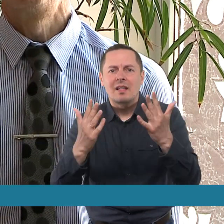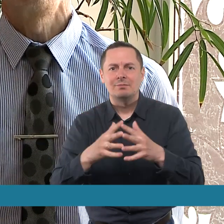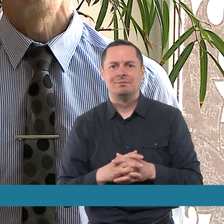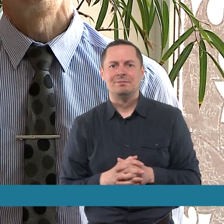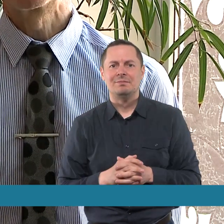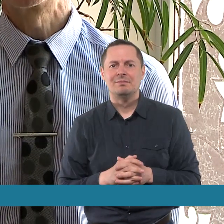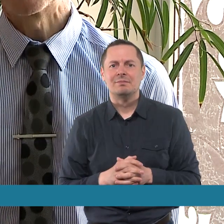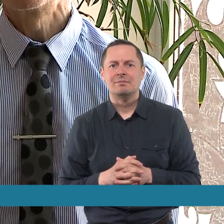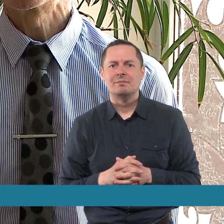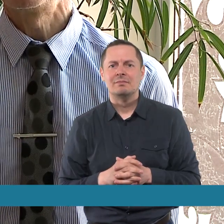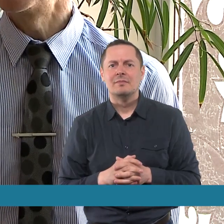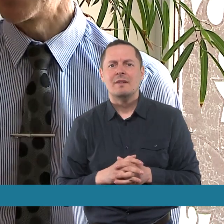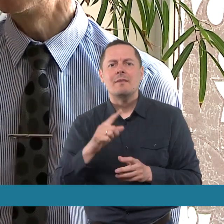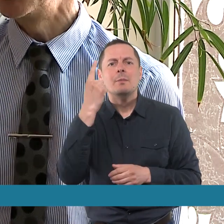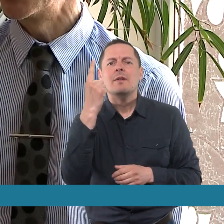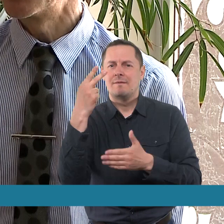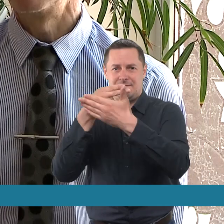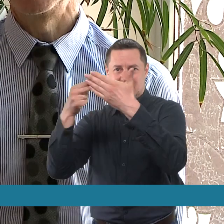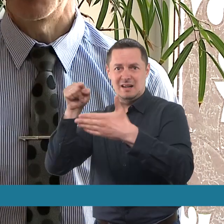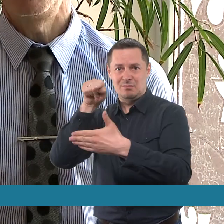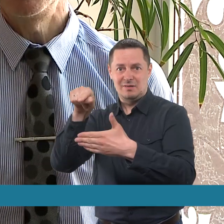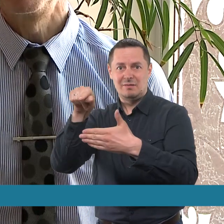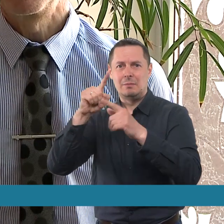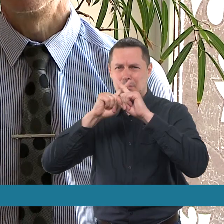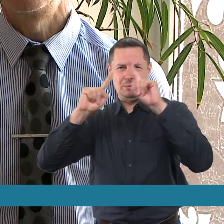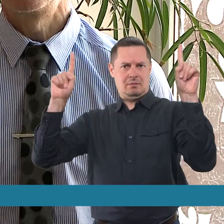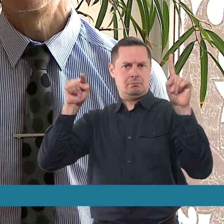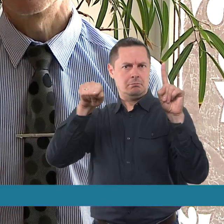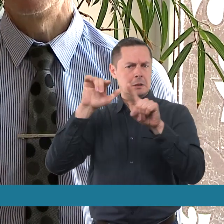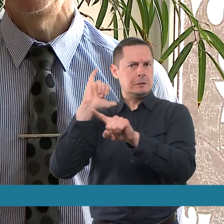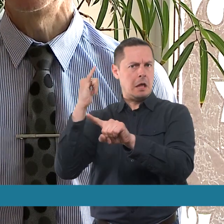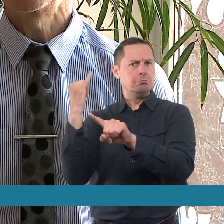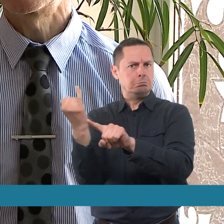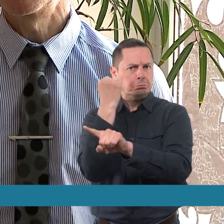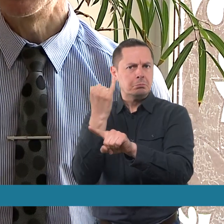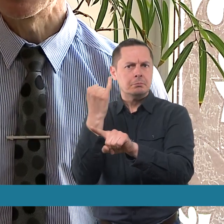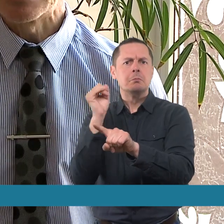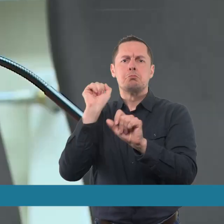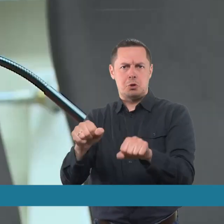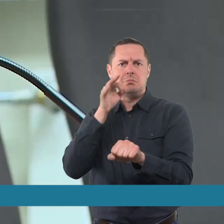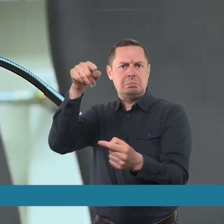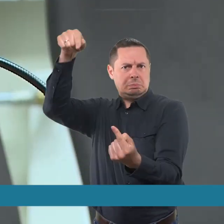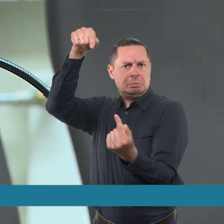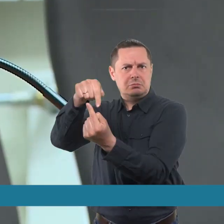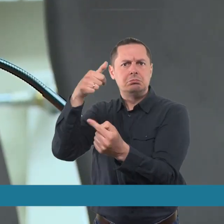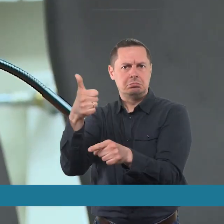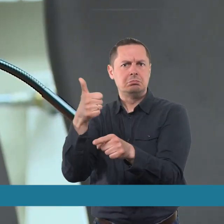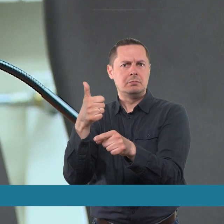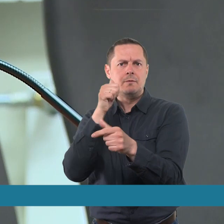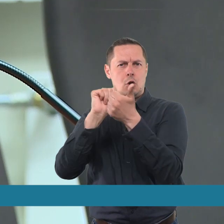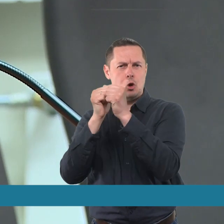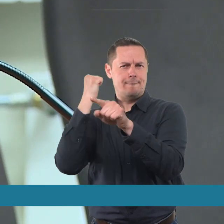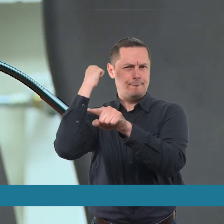sudaromus vienai, būtent bendrovėj, galima teikti išskirtinės sąlygus, laimėti jį